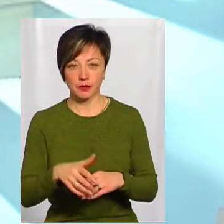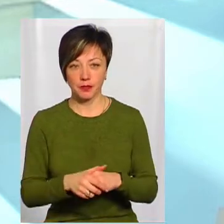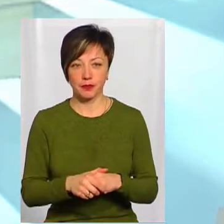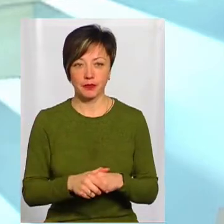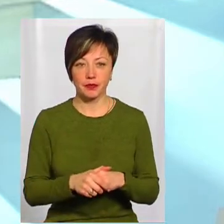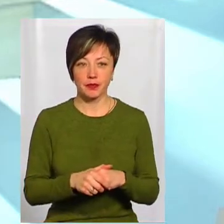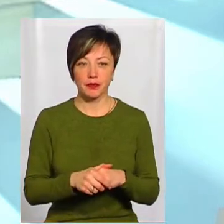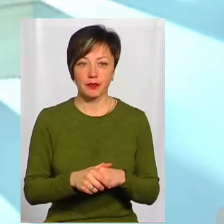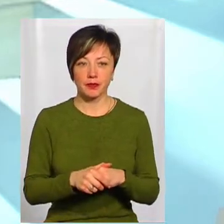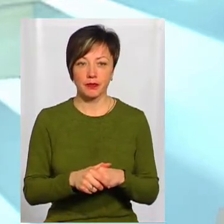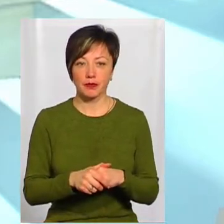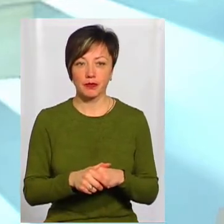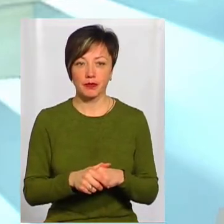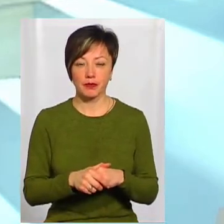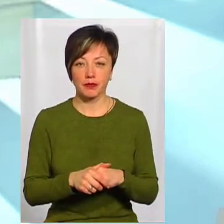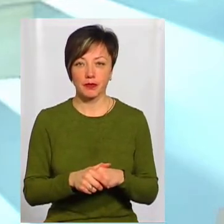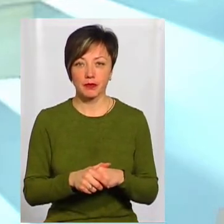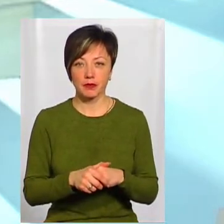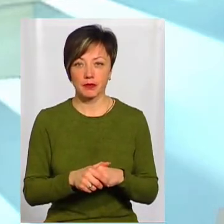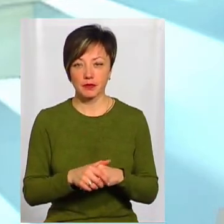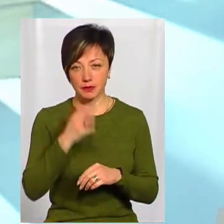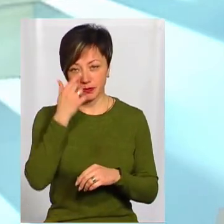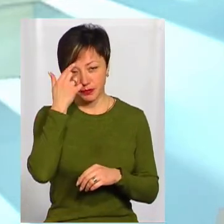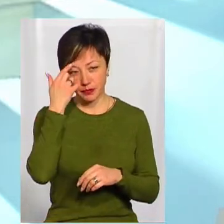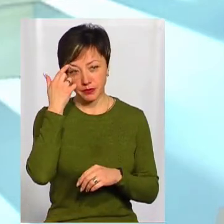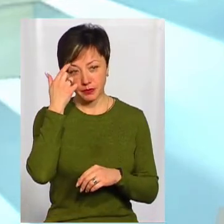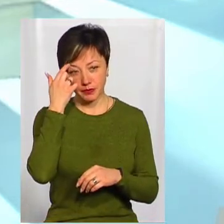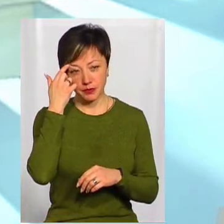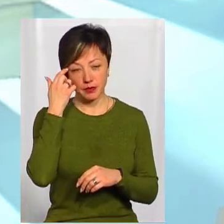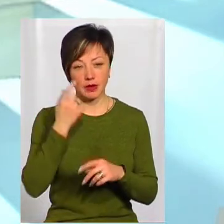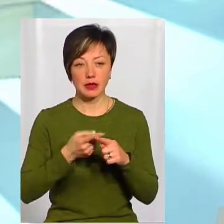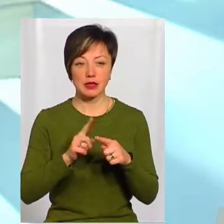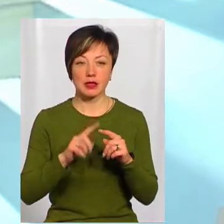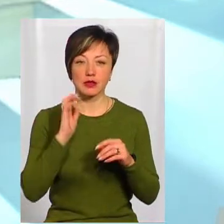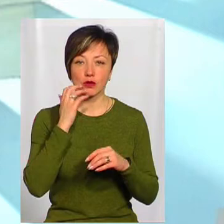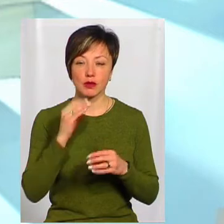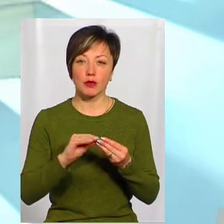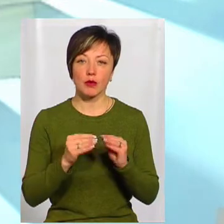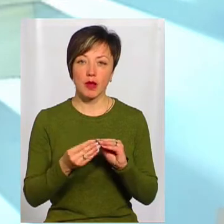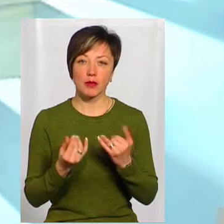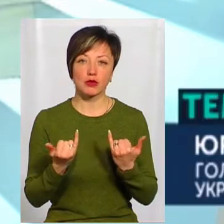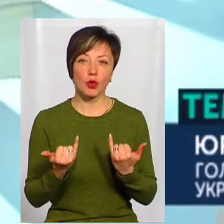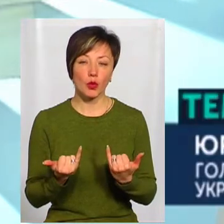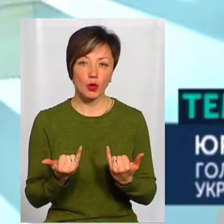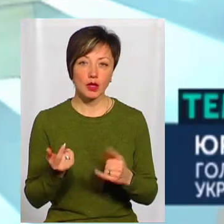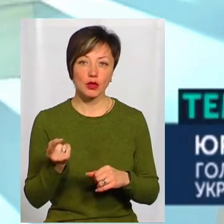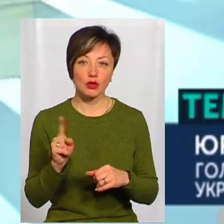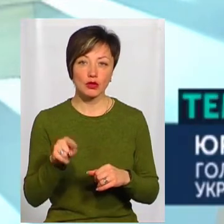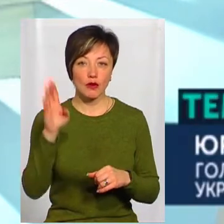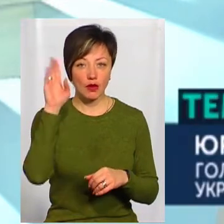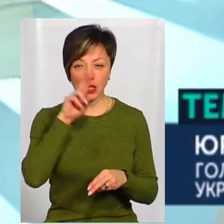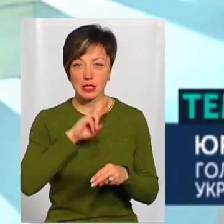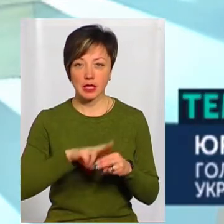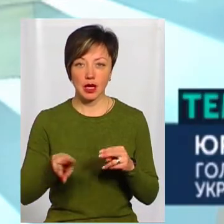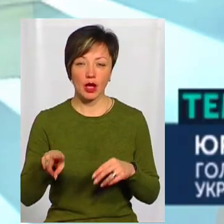обласний центр. І нічого не зробиш, не напоїш. Тобто це є дуже серйозна проблема сьогодні. І то, що вода